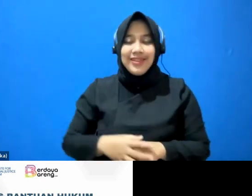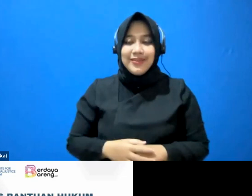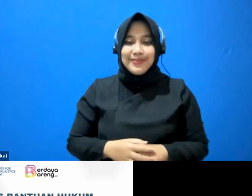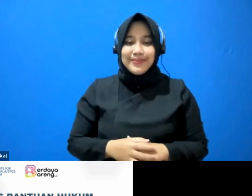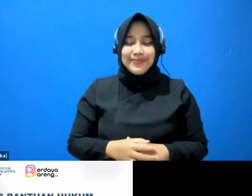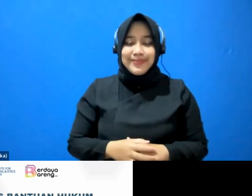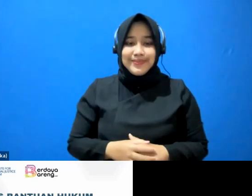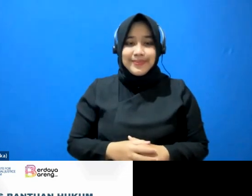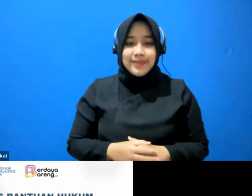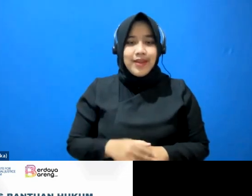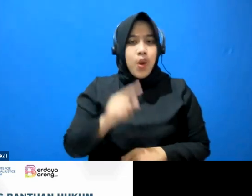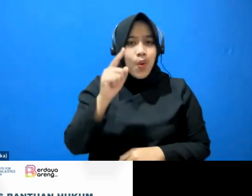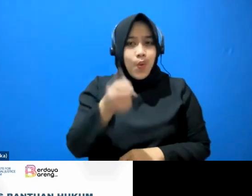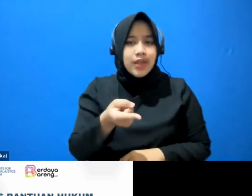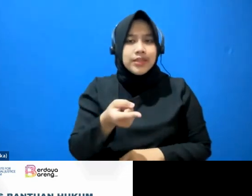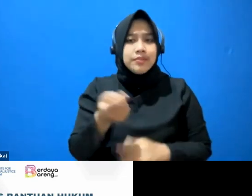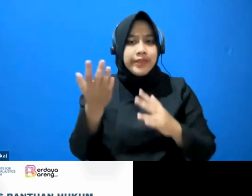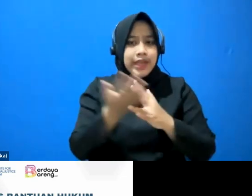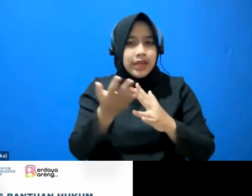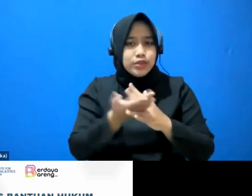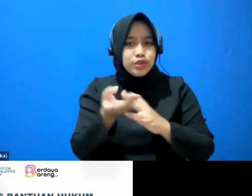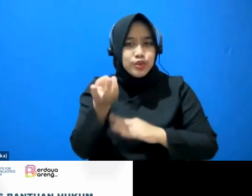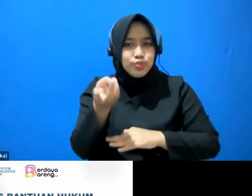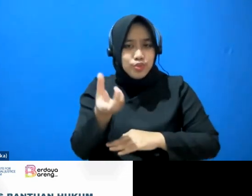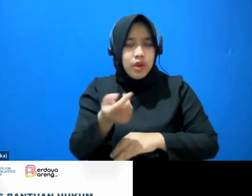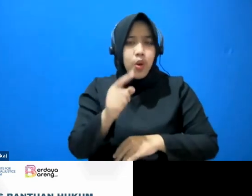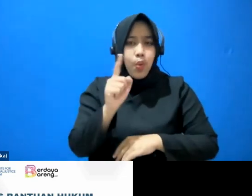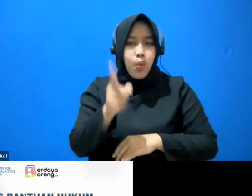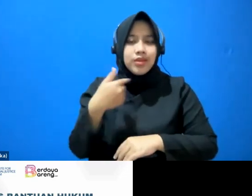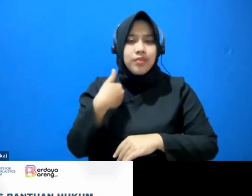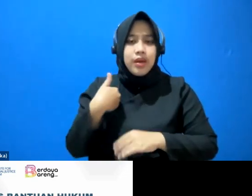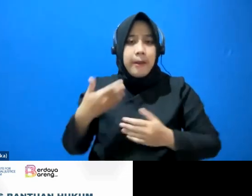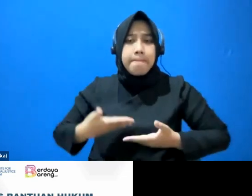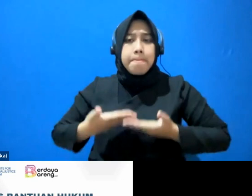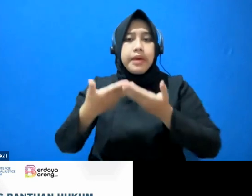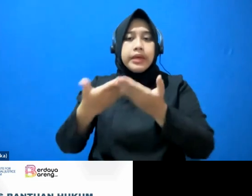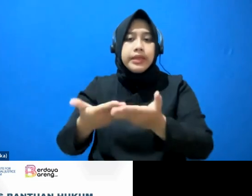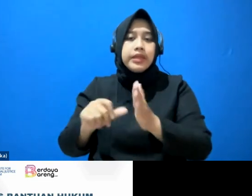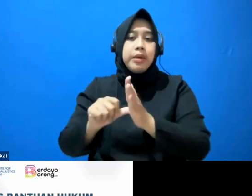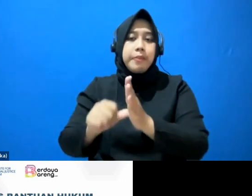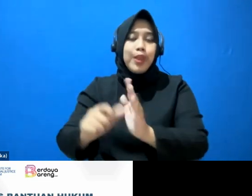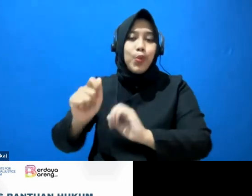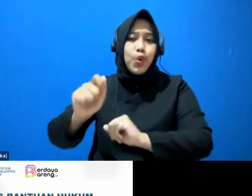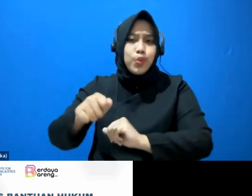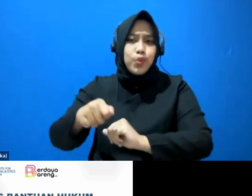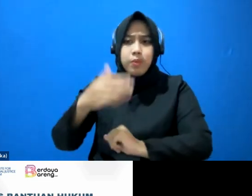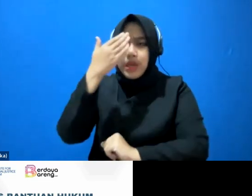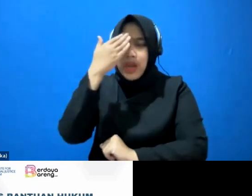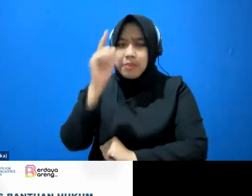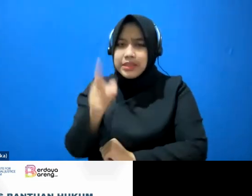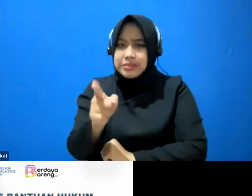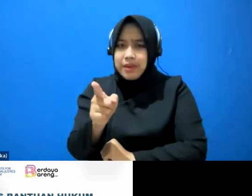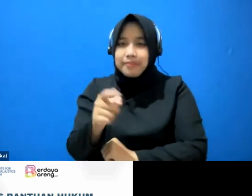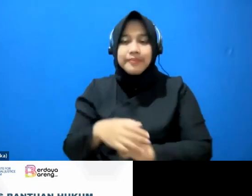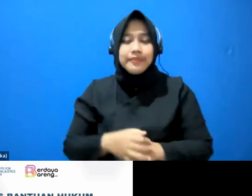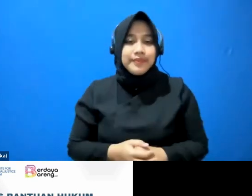harus mudah diakses dan ada penyedia bantuan hukumnya. Kenapa? Kalau